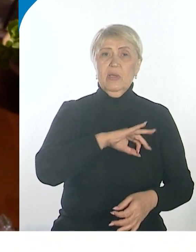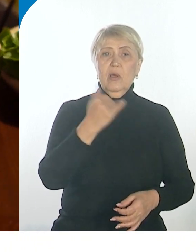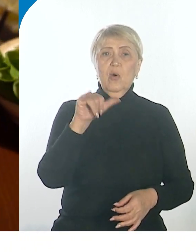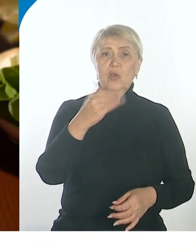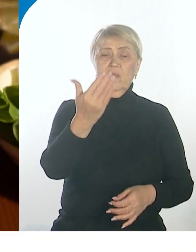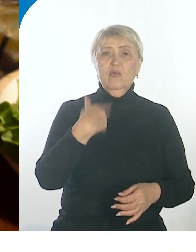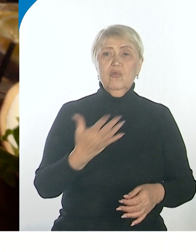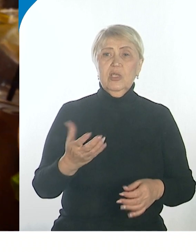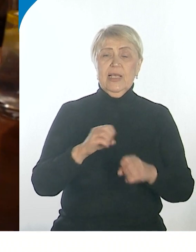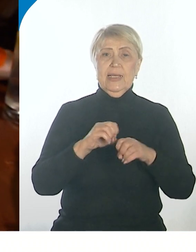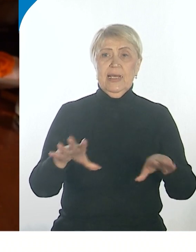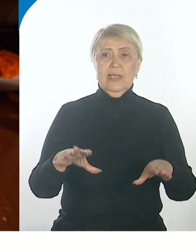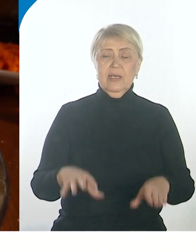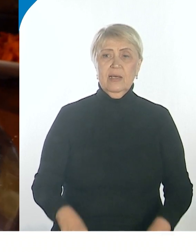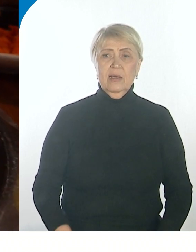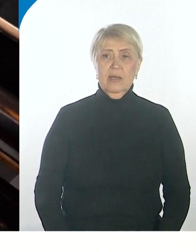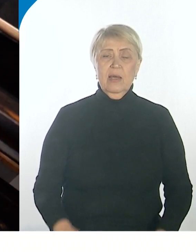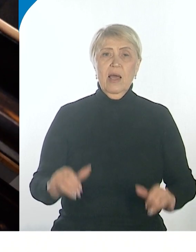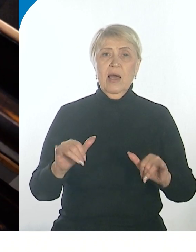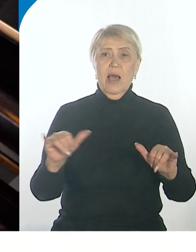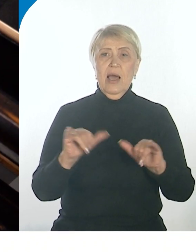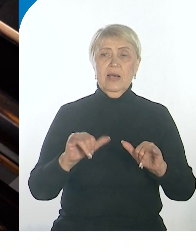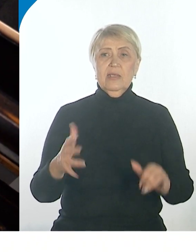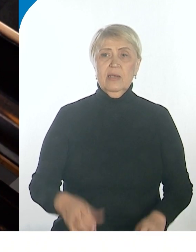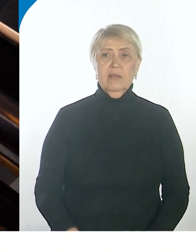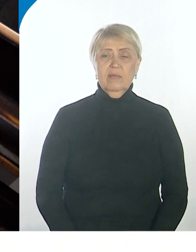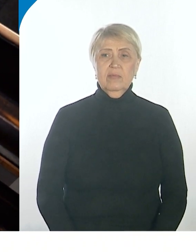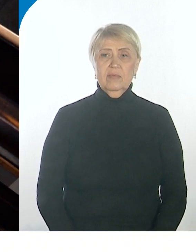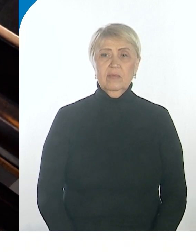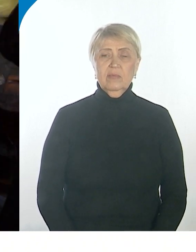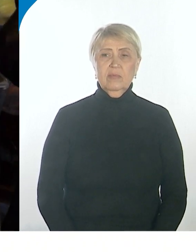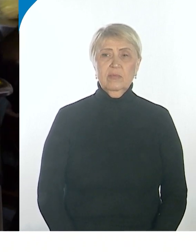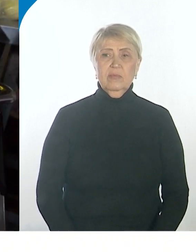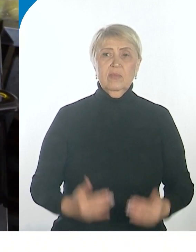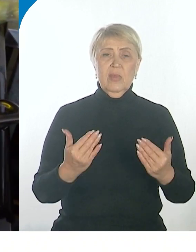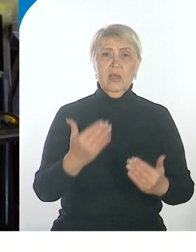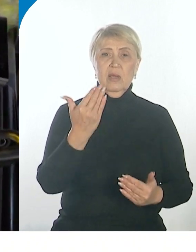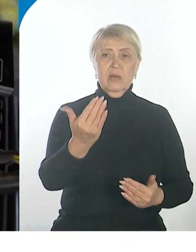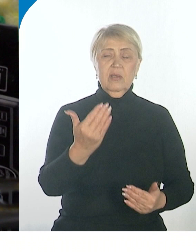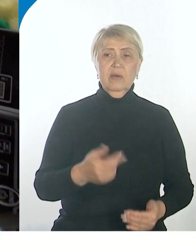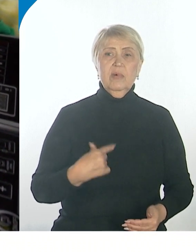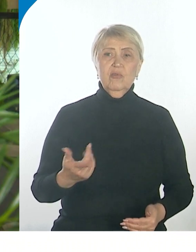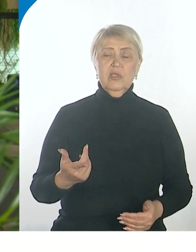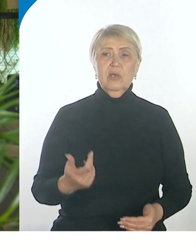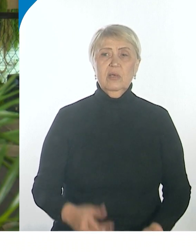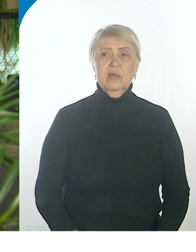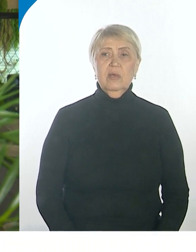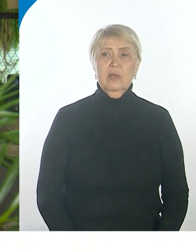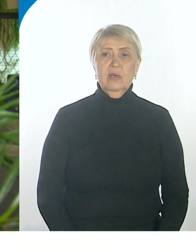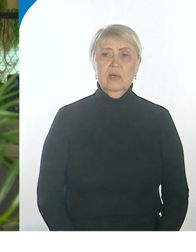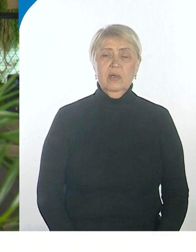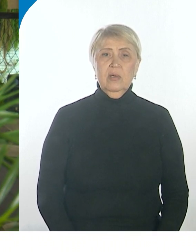ресторанов. Марина и здесь небезучастная и знает все нюансы общепита. Сейчас к ней на консультацию пришла Алена Гравченко.